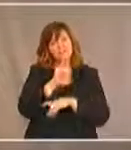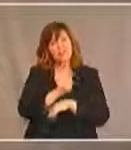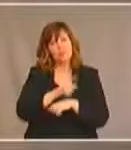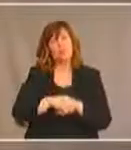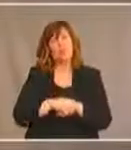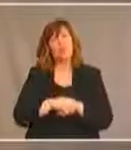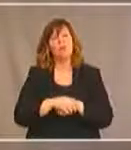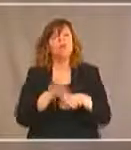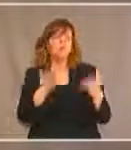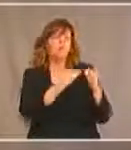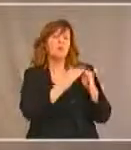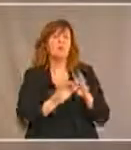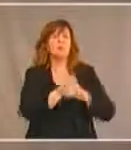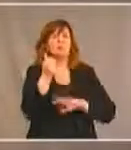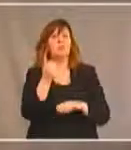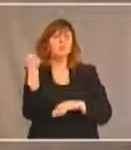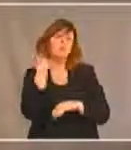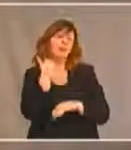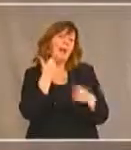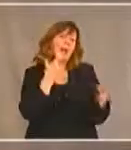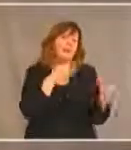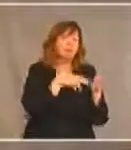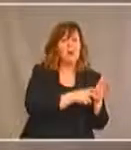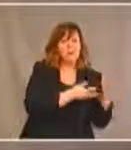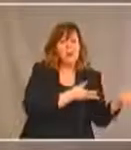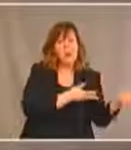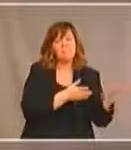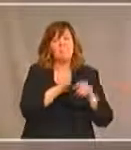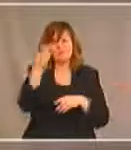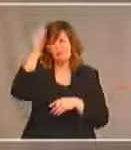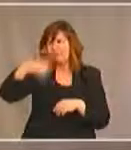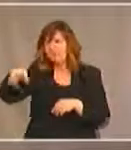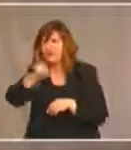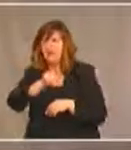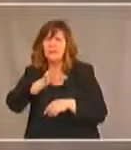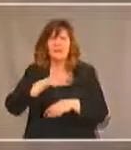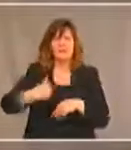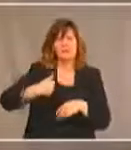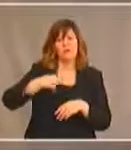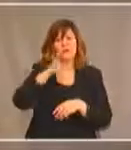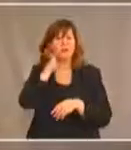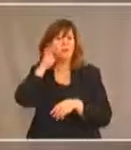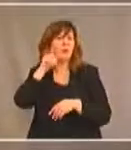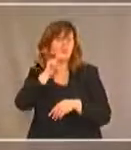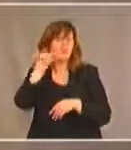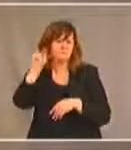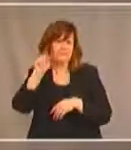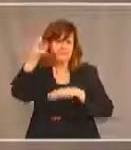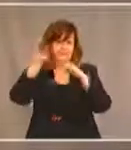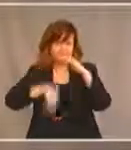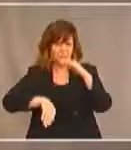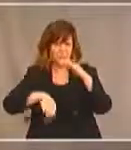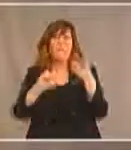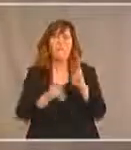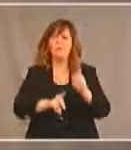communautés plus vulnérables. comme vous le savez sans doute, les jeunes autochtones de moins de 25 ans constituent près de 50